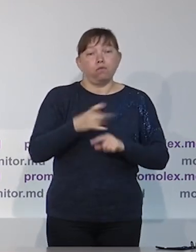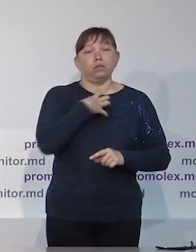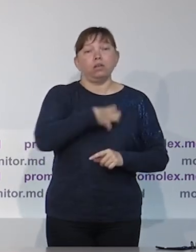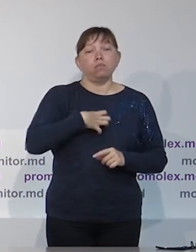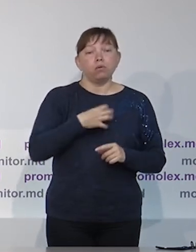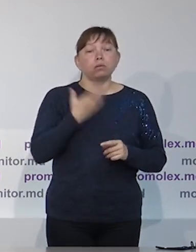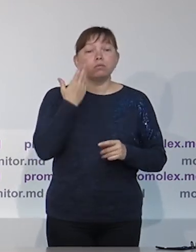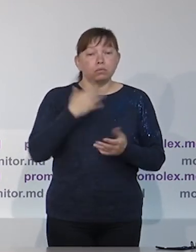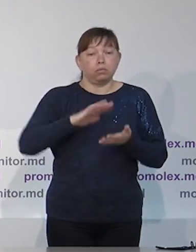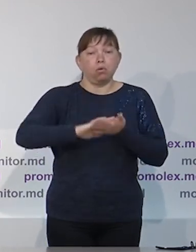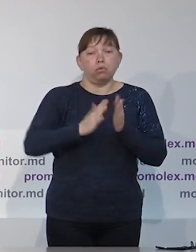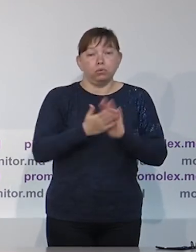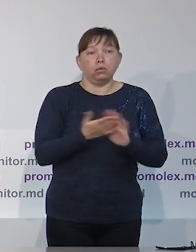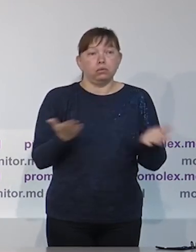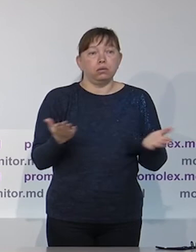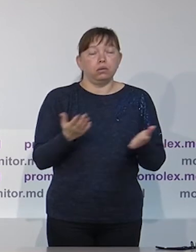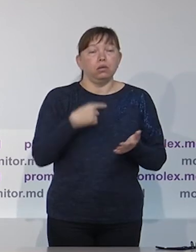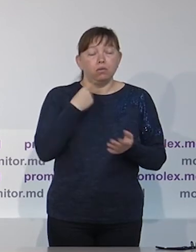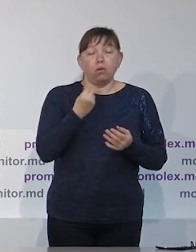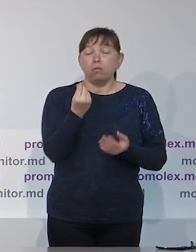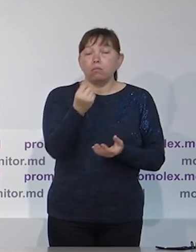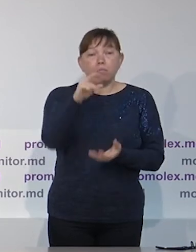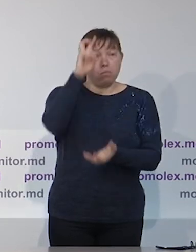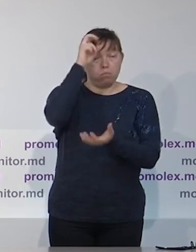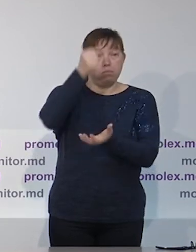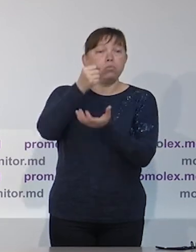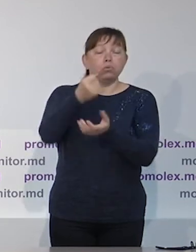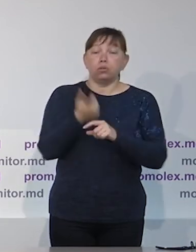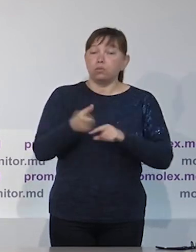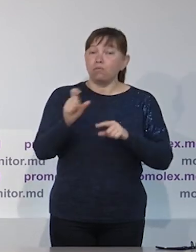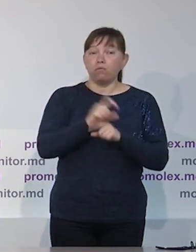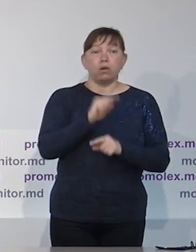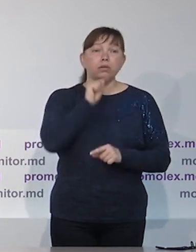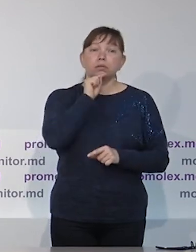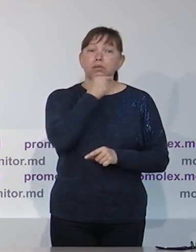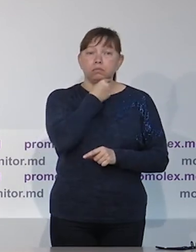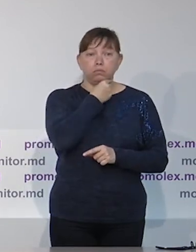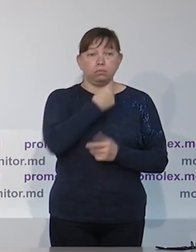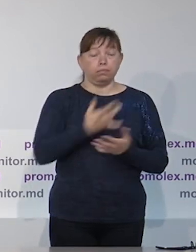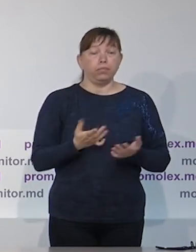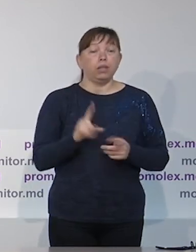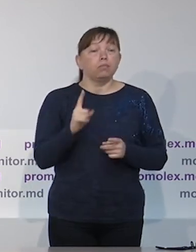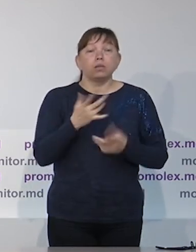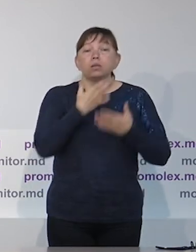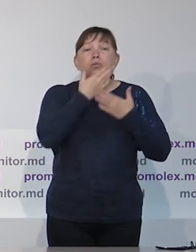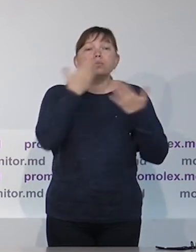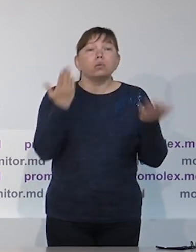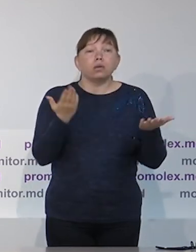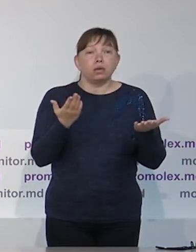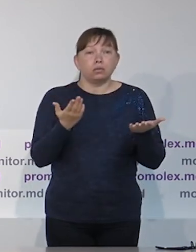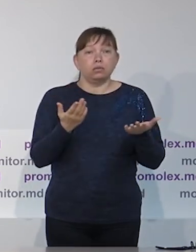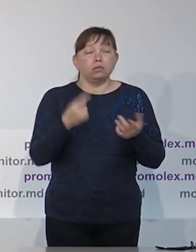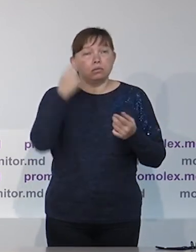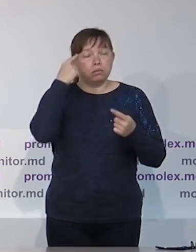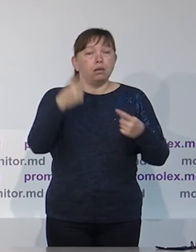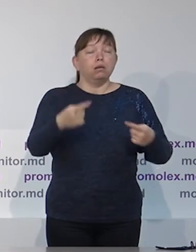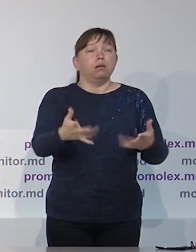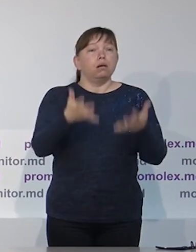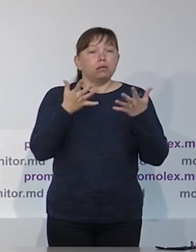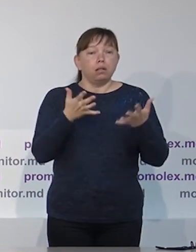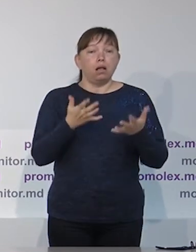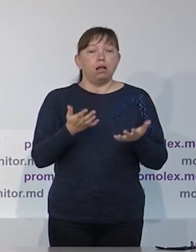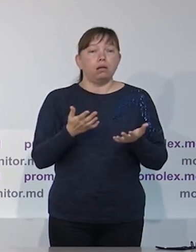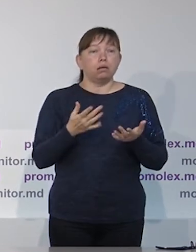разобраться, где такие участки необходимы. И особенно это важно в условиях, опять же, когда мы говорим о скудном